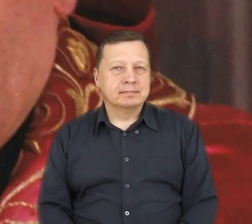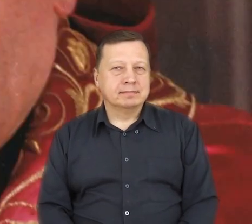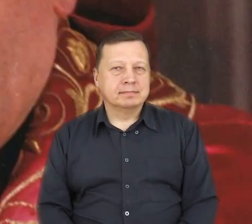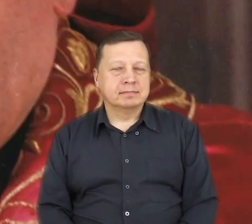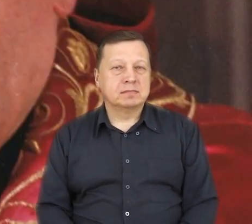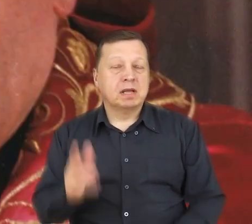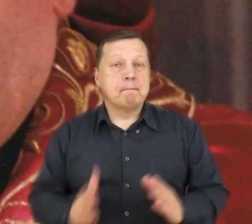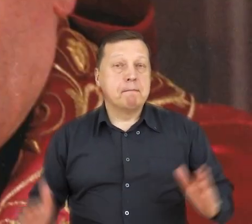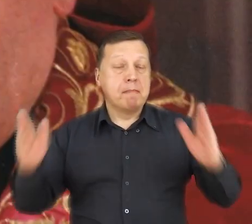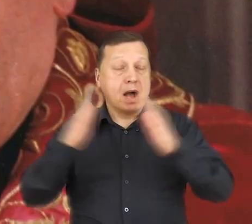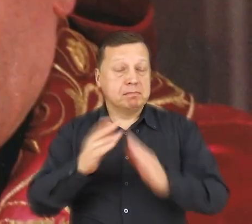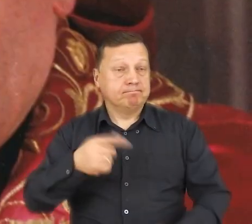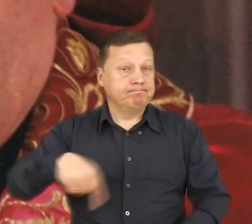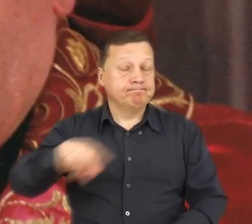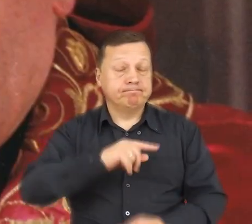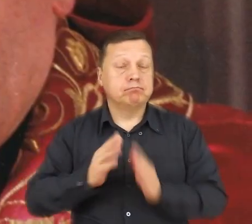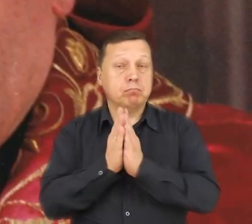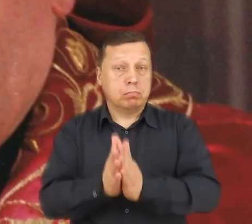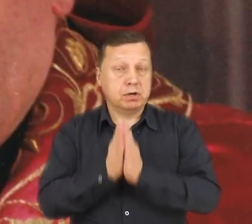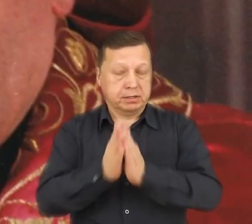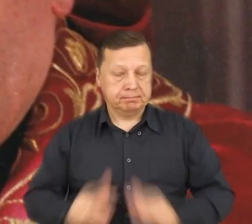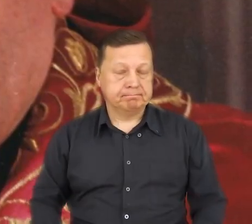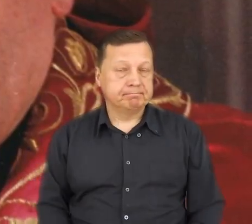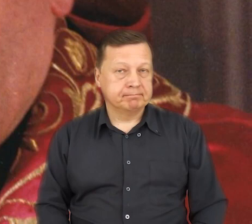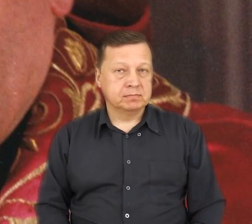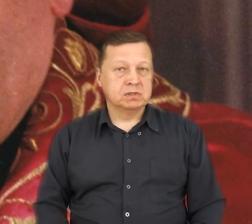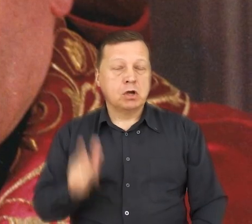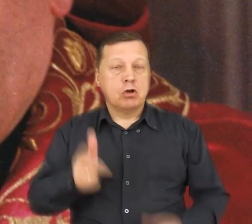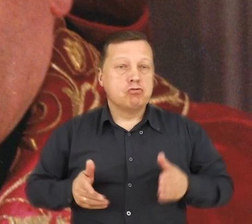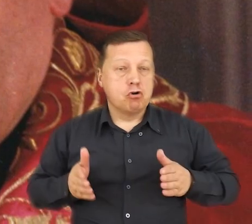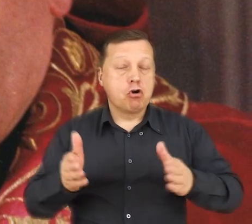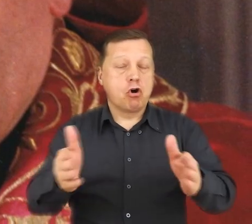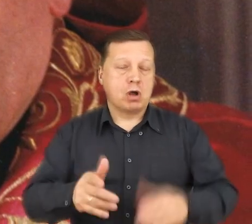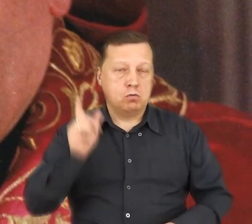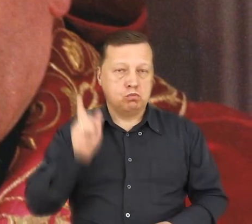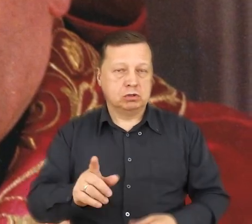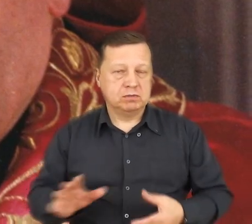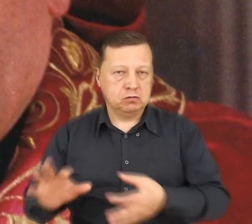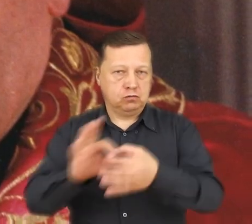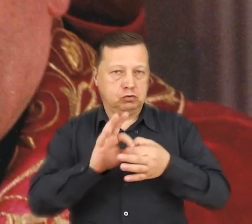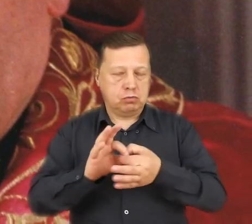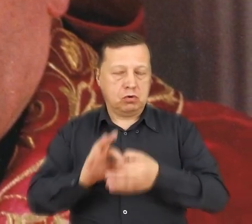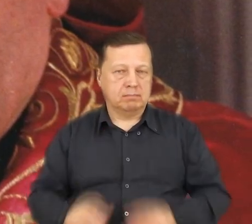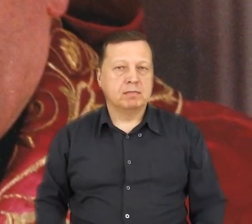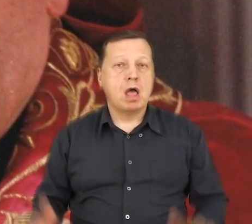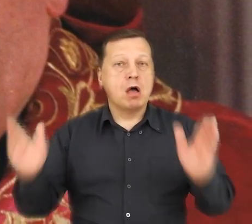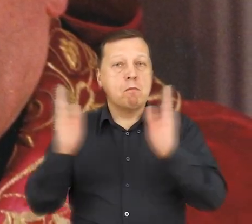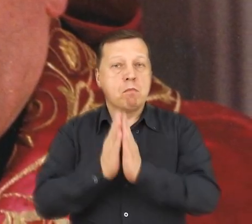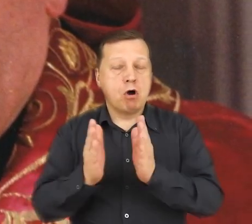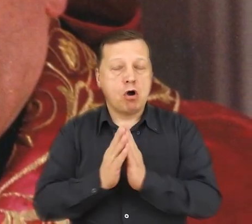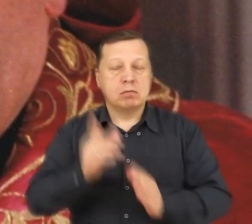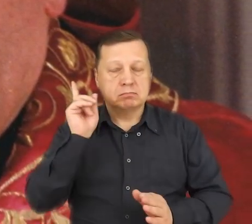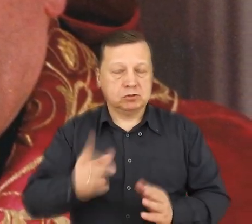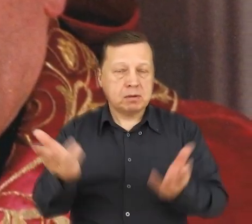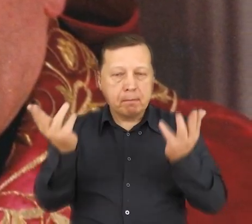Do nas papież kieruje prośbę. Niech nasza droga będzie wspólna. Niech nasza